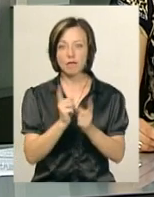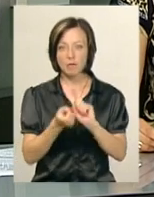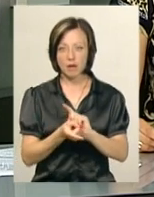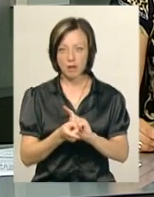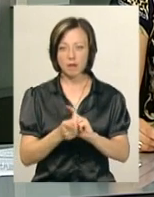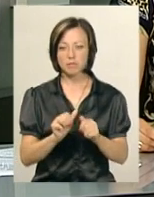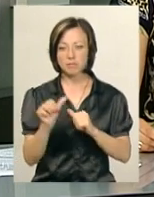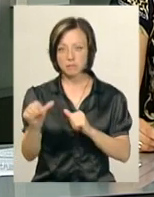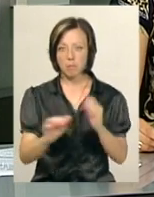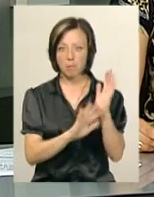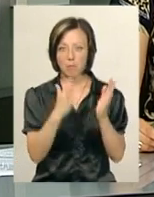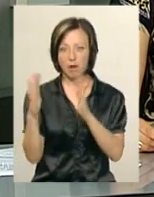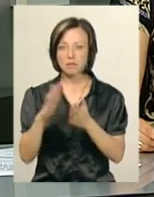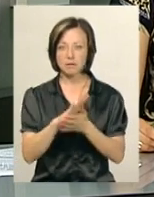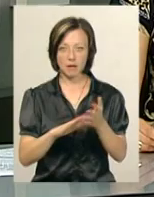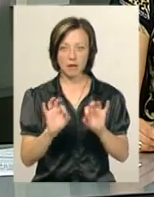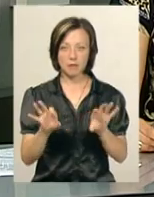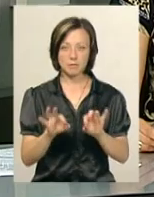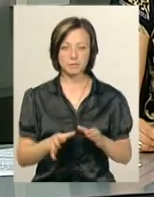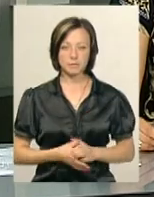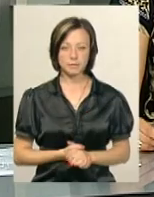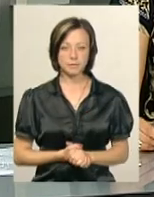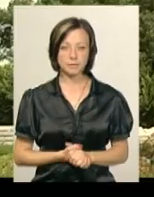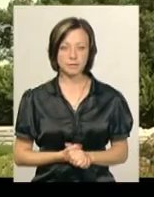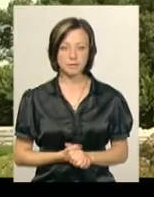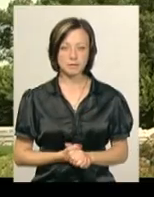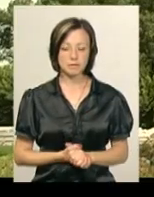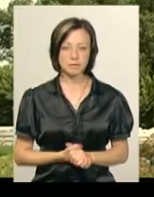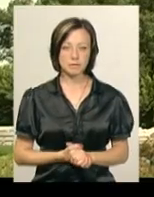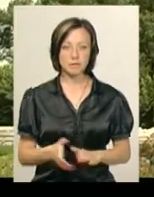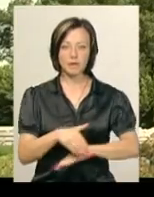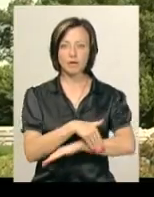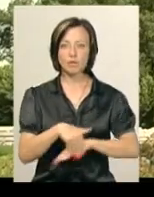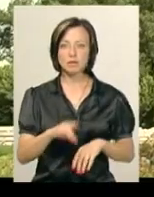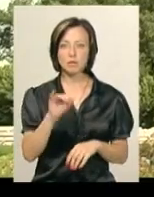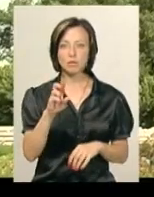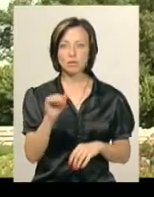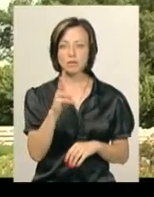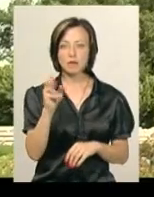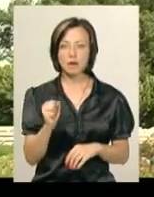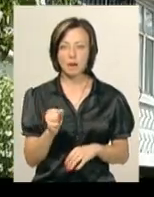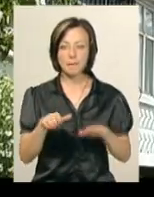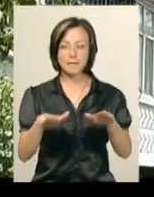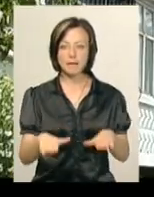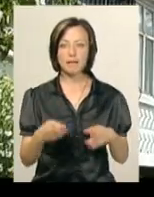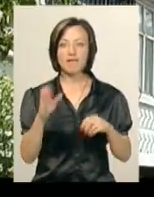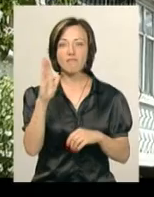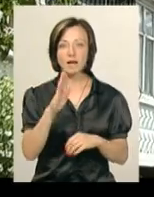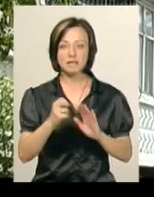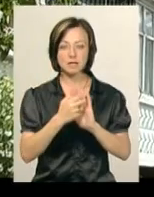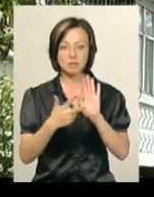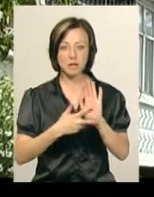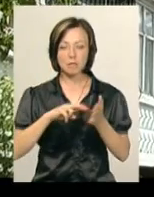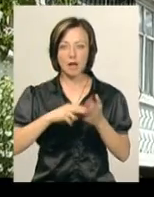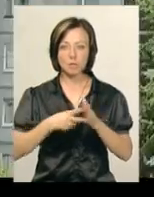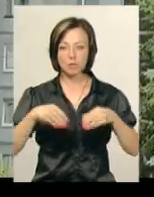відвели під сквер, про це у сюжеті Світлани Русіної. Вулиця Прибузька – одна з хмельницьких локацій, де у вересні 18-го